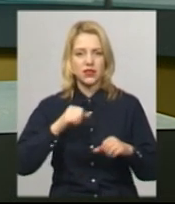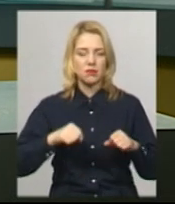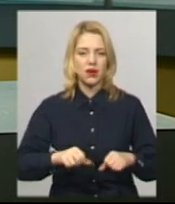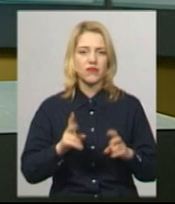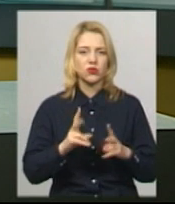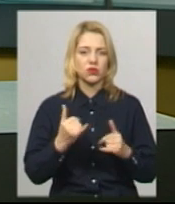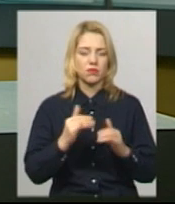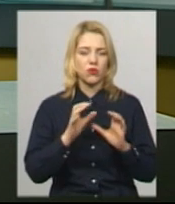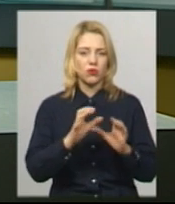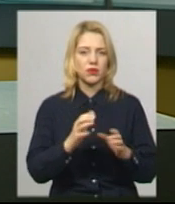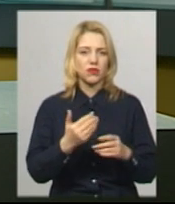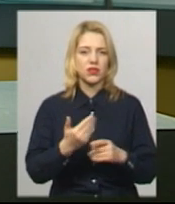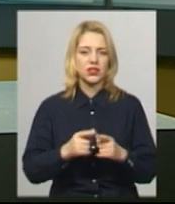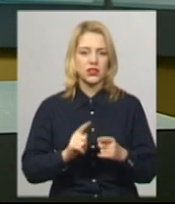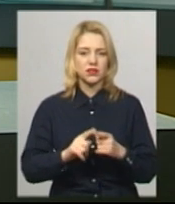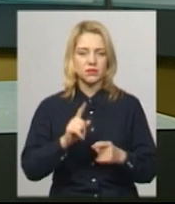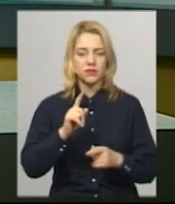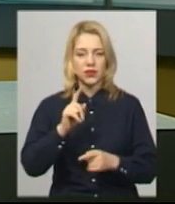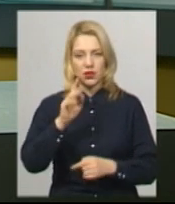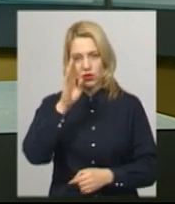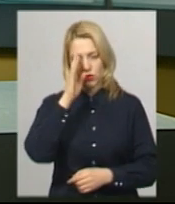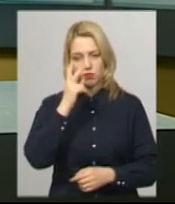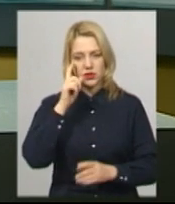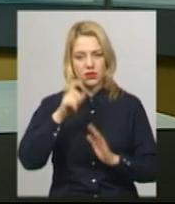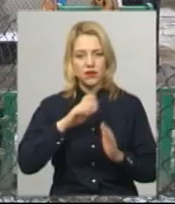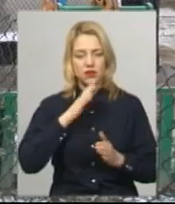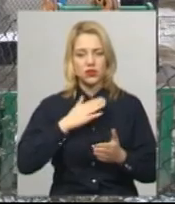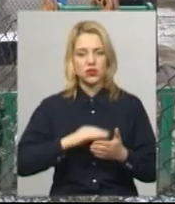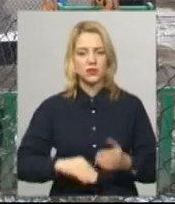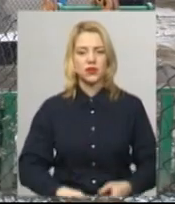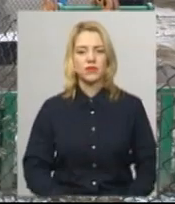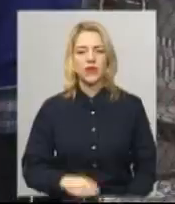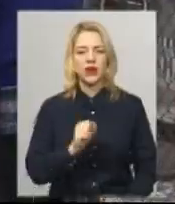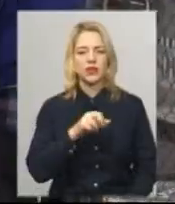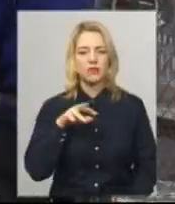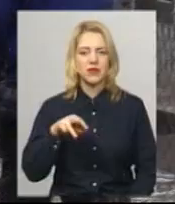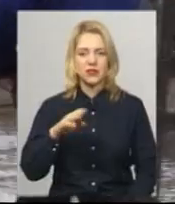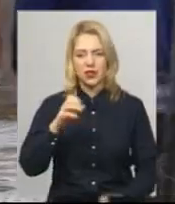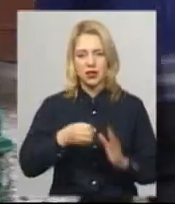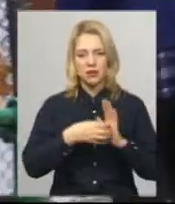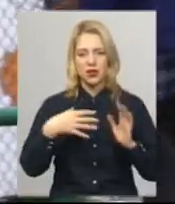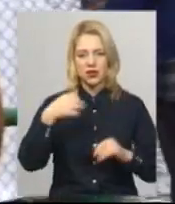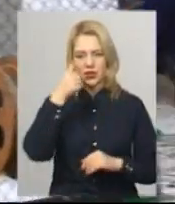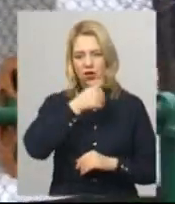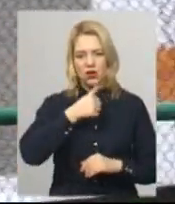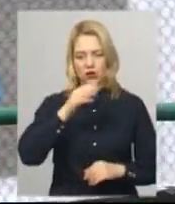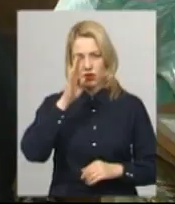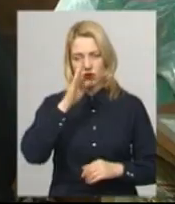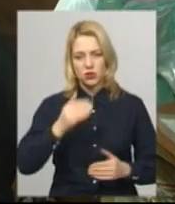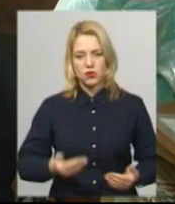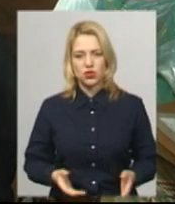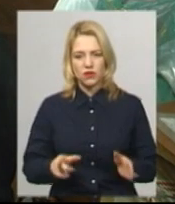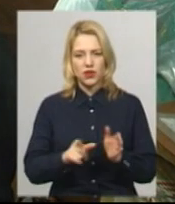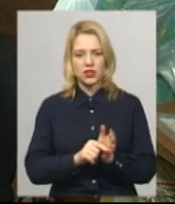хто тепер опікуватиметься неповнолітнім, дізнавалась Тетяна Ворожцова. Артему Мазикіну 15 років. Хлопець каже, проживає з